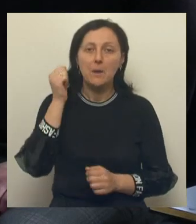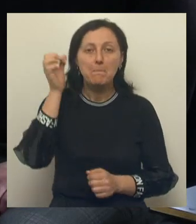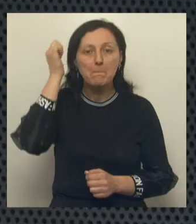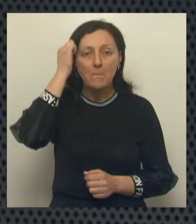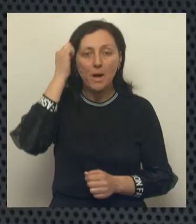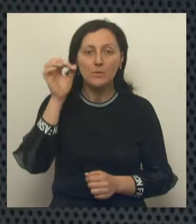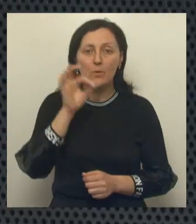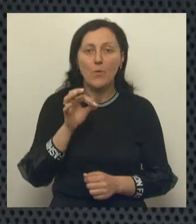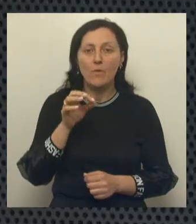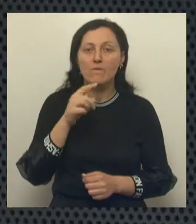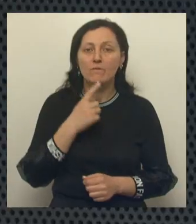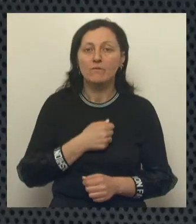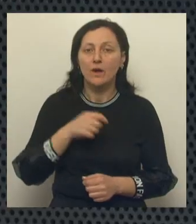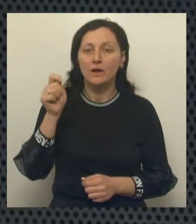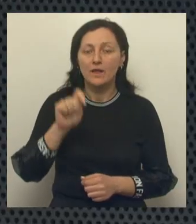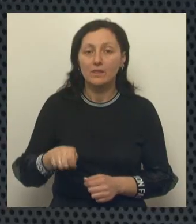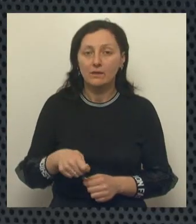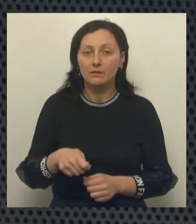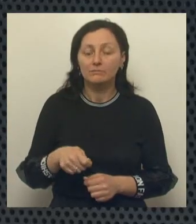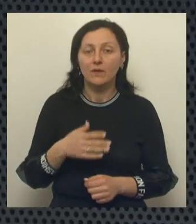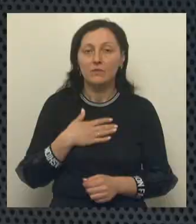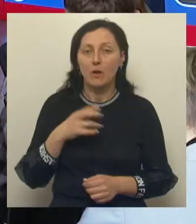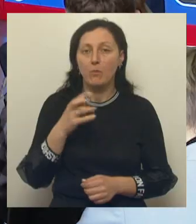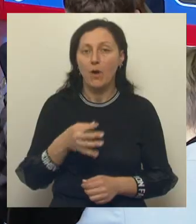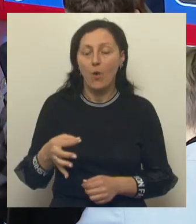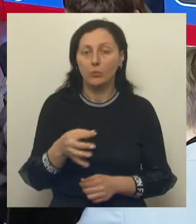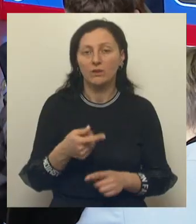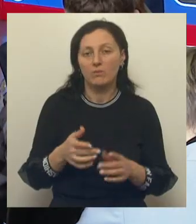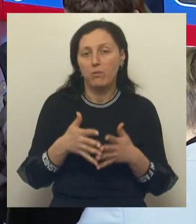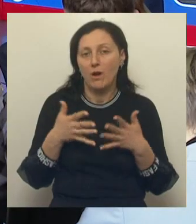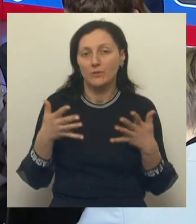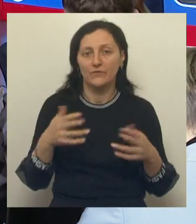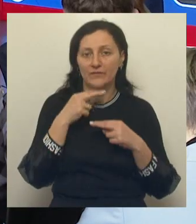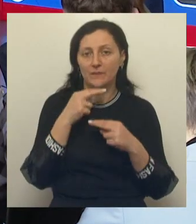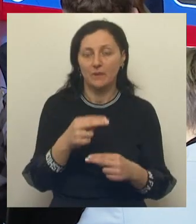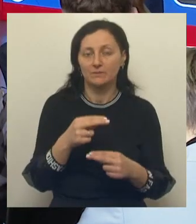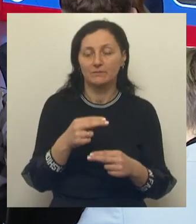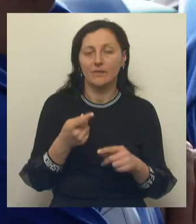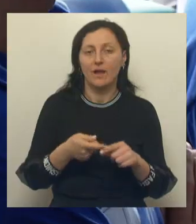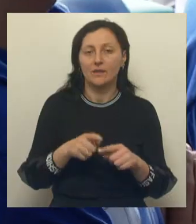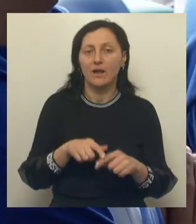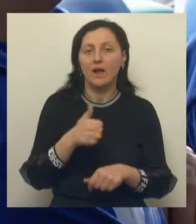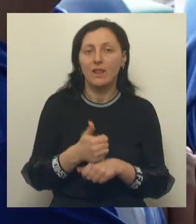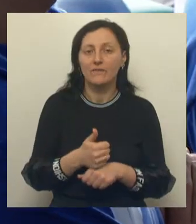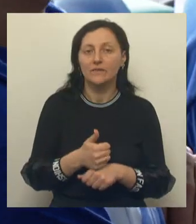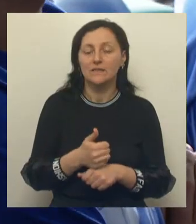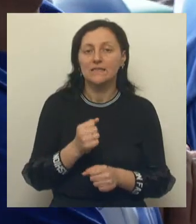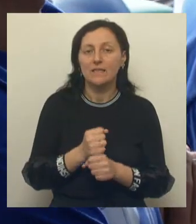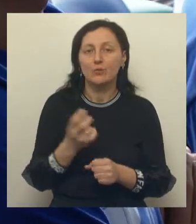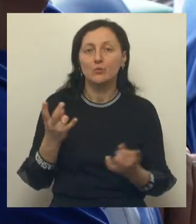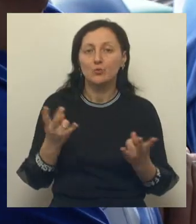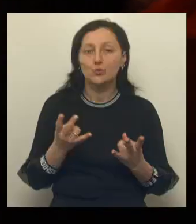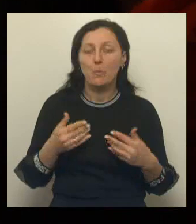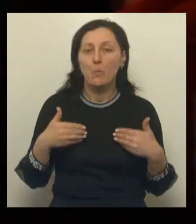героях Великой Отечественной в нашей области особое внимание. И этот процесс важно сделать не только полезным, но и